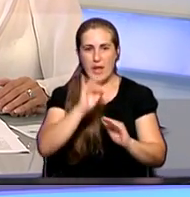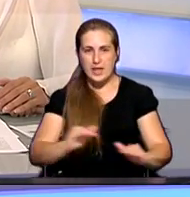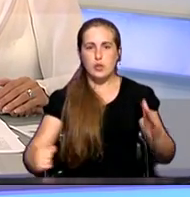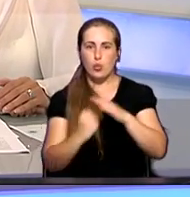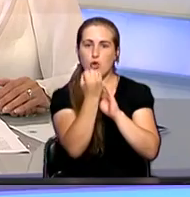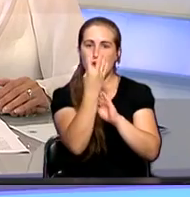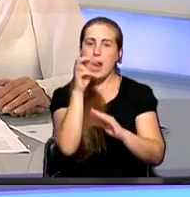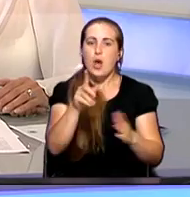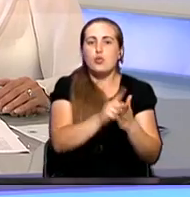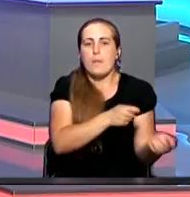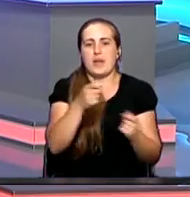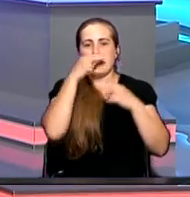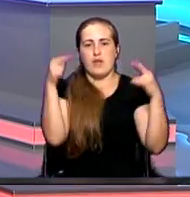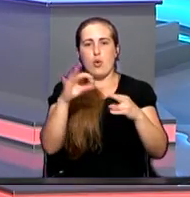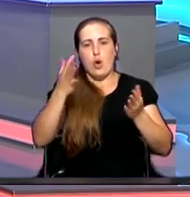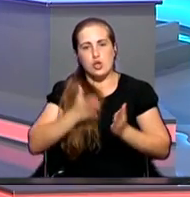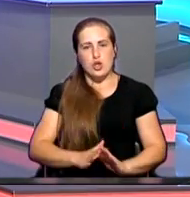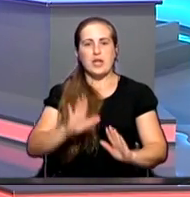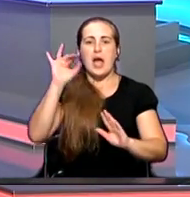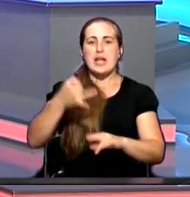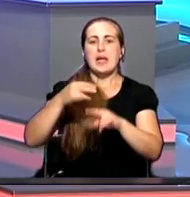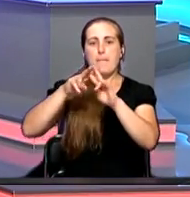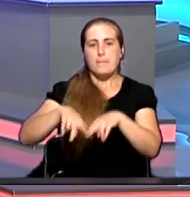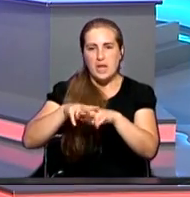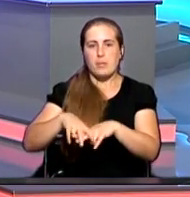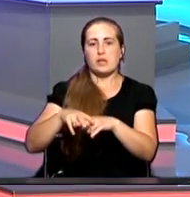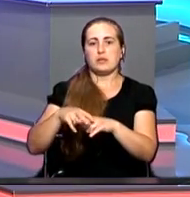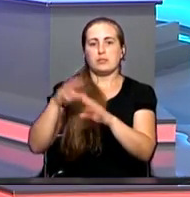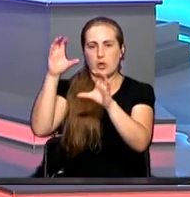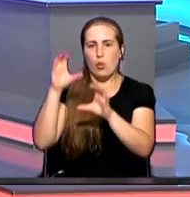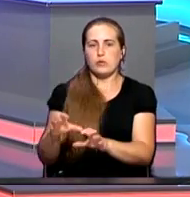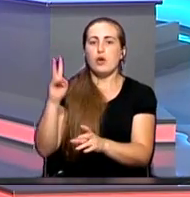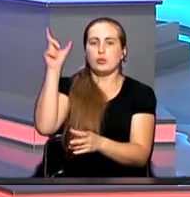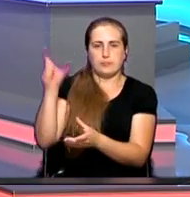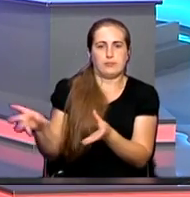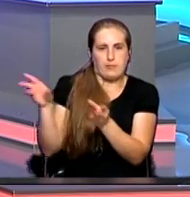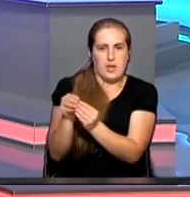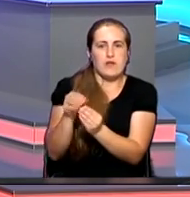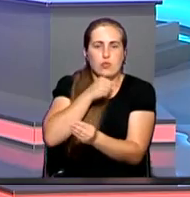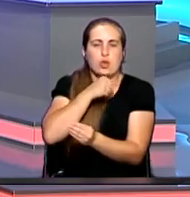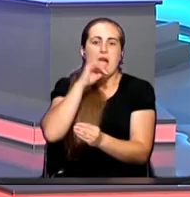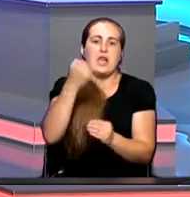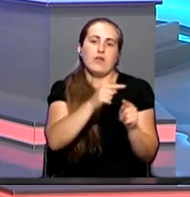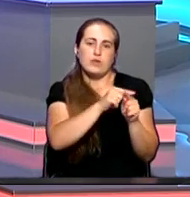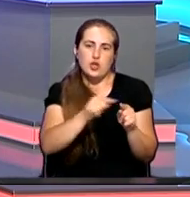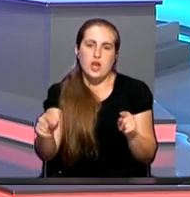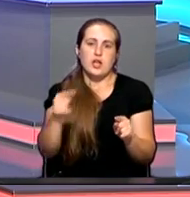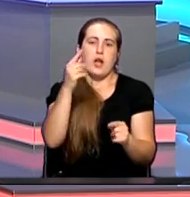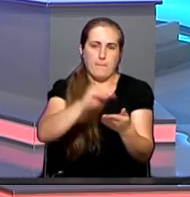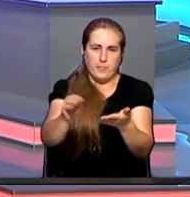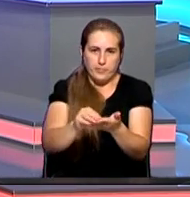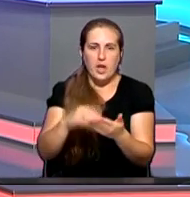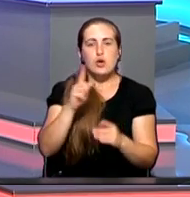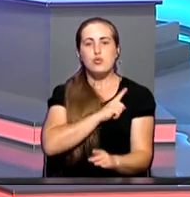свидетельство о рождении ребенка и паспорт законного представителя ребенка. Заполняется заявление и в течение 2-3 недель